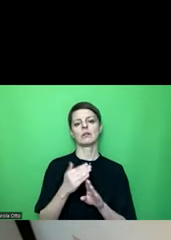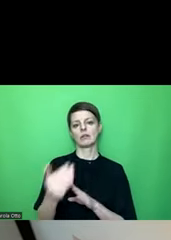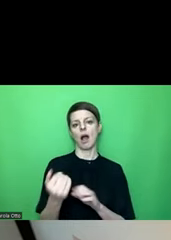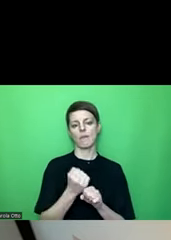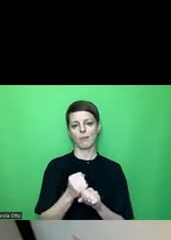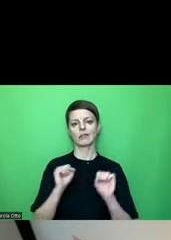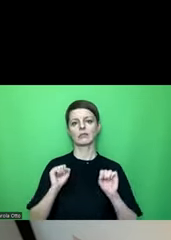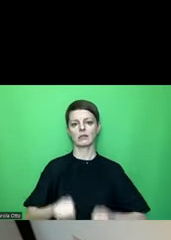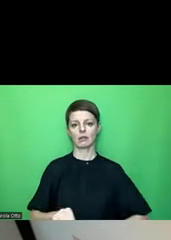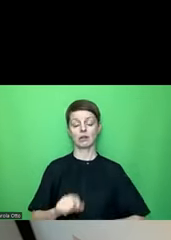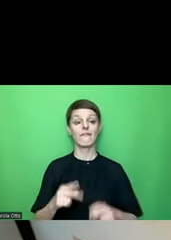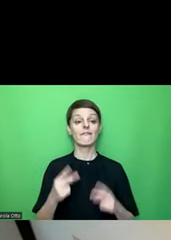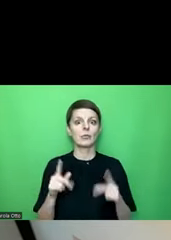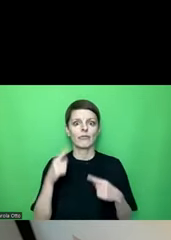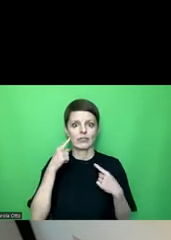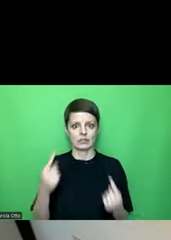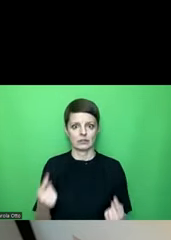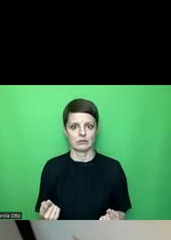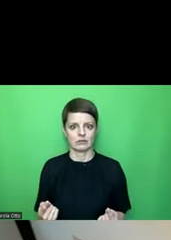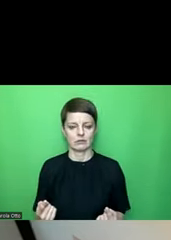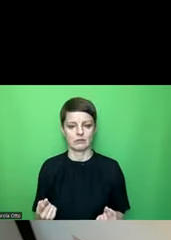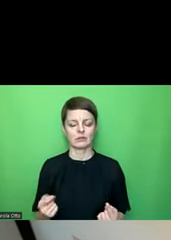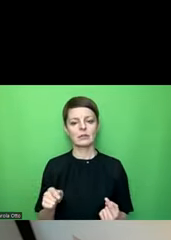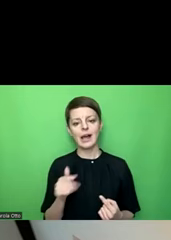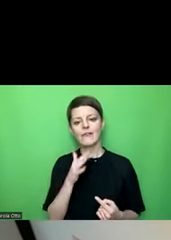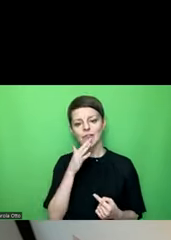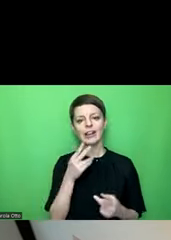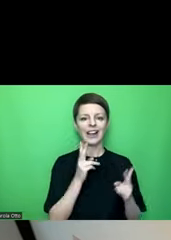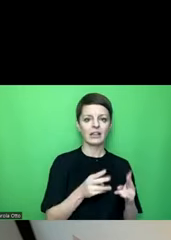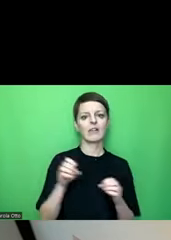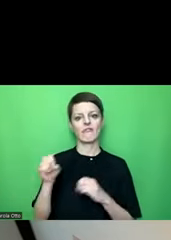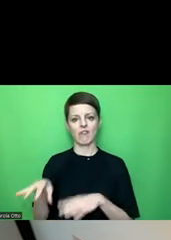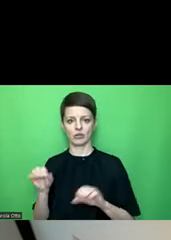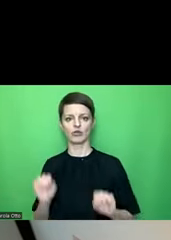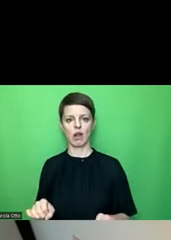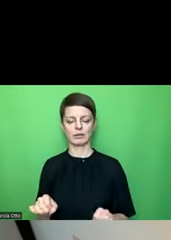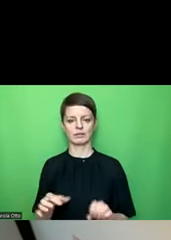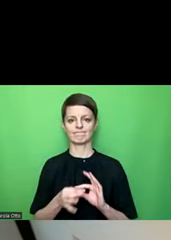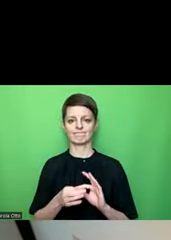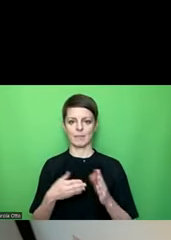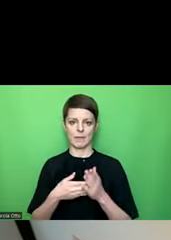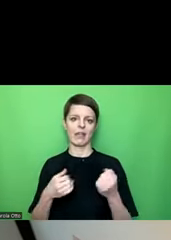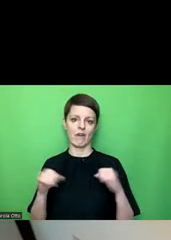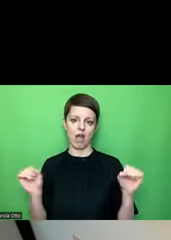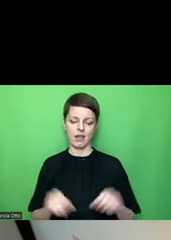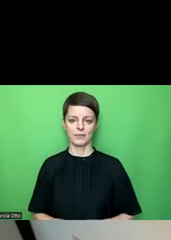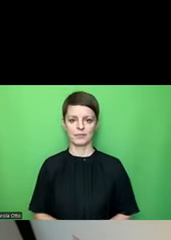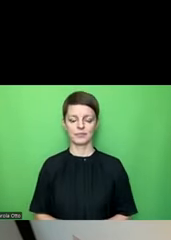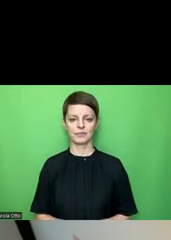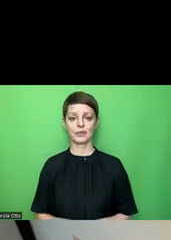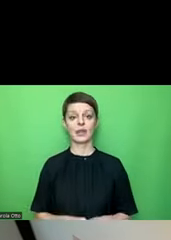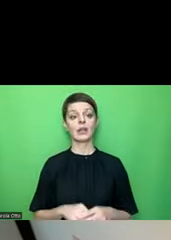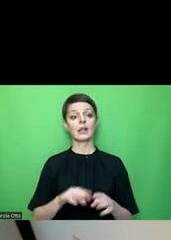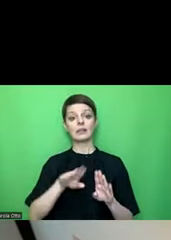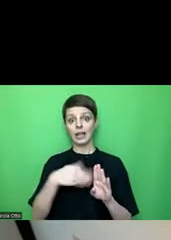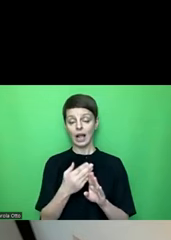zu wissen, weil da kann ich sehr viel richtig und falsch machen im Sinne der Barrierefreiheit. Man kann Diagramme